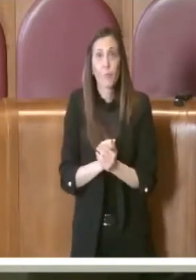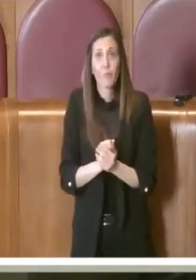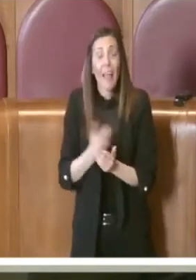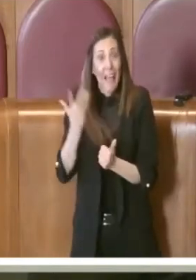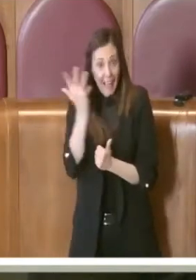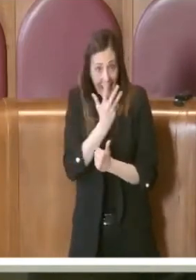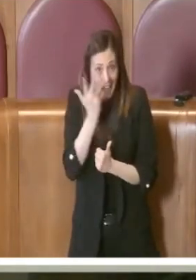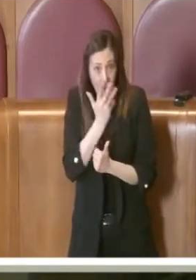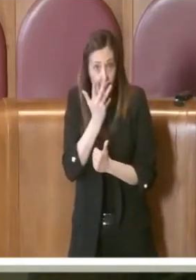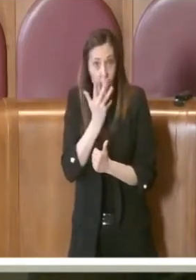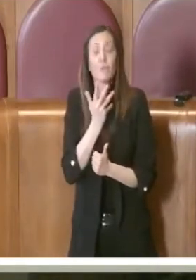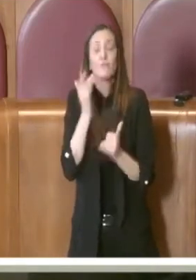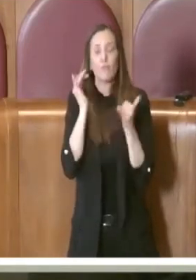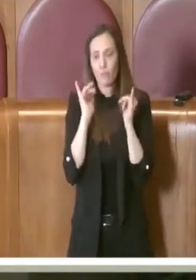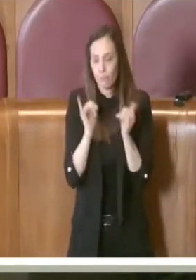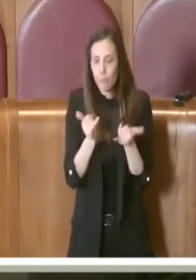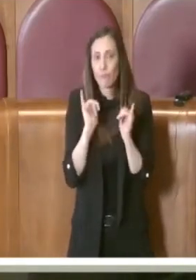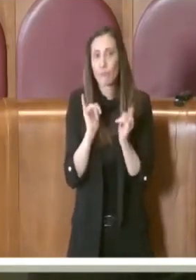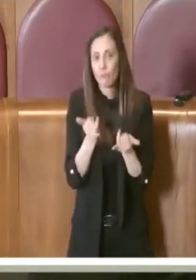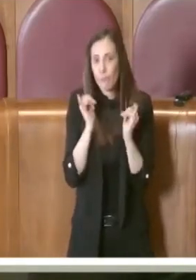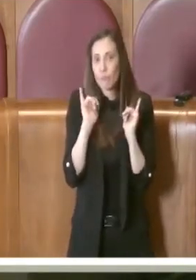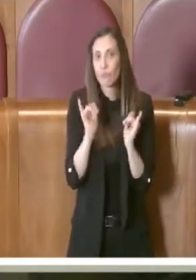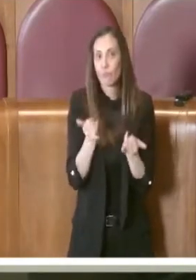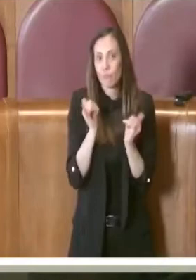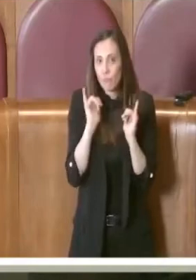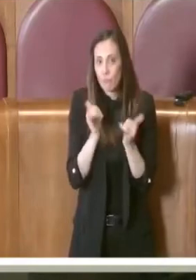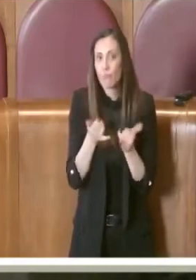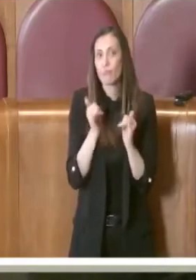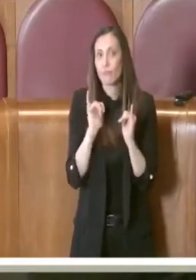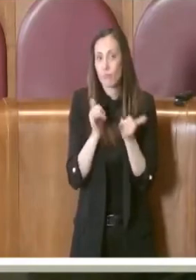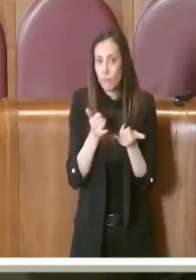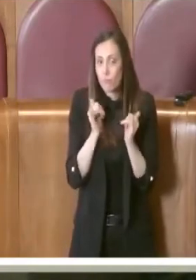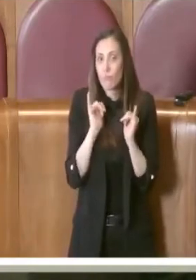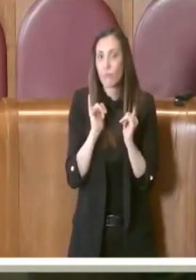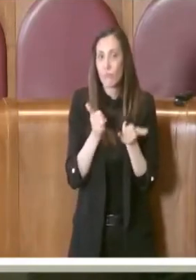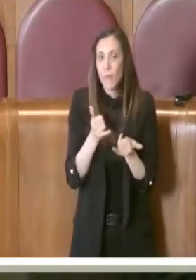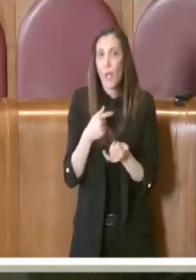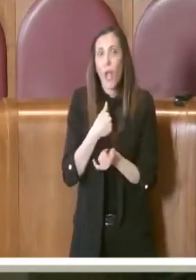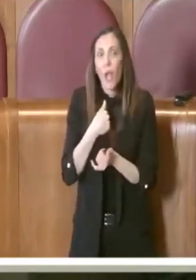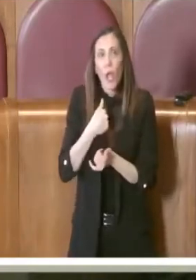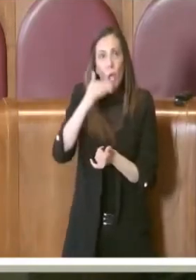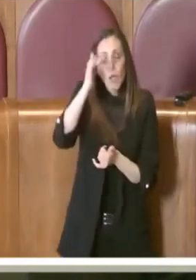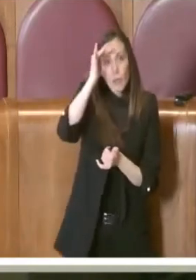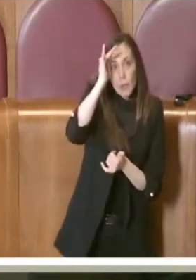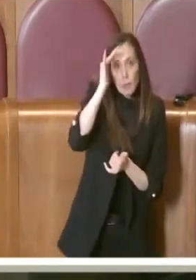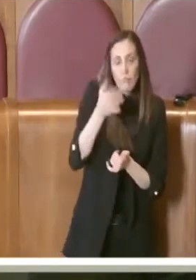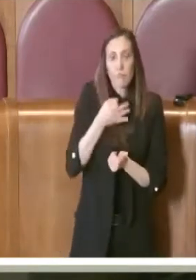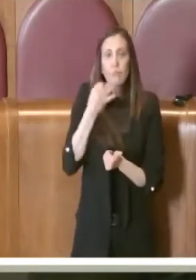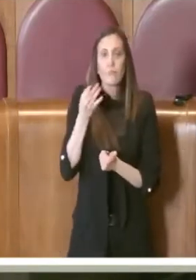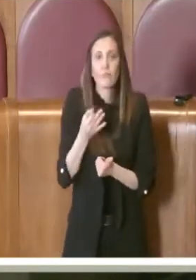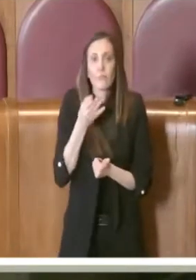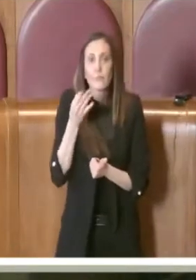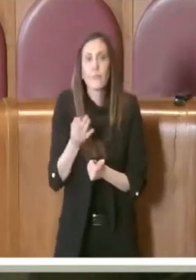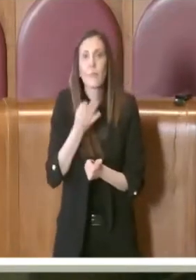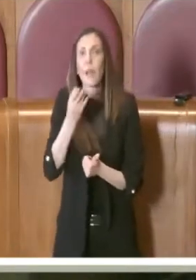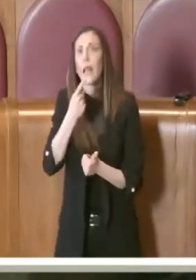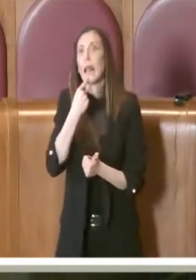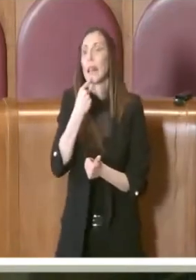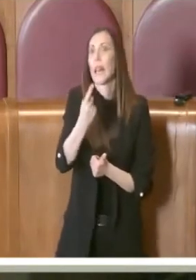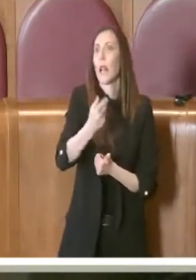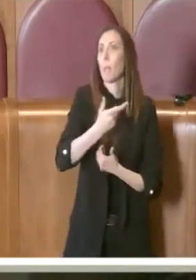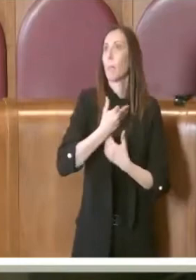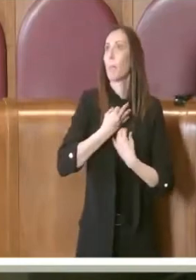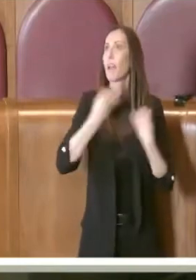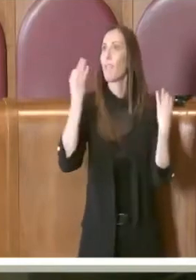abbiamo commesso degli errori. E questo, no? Io sento sempre narrare la perfezione da